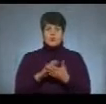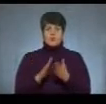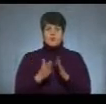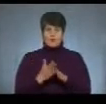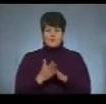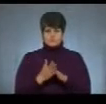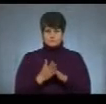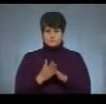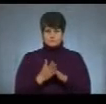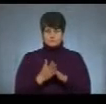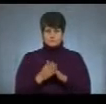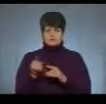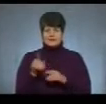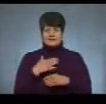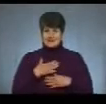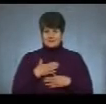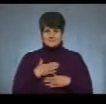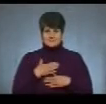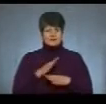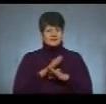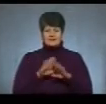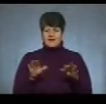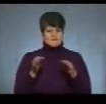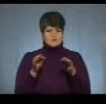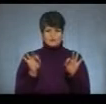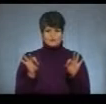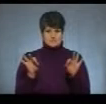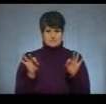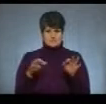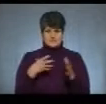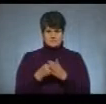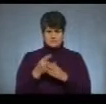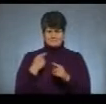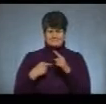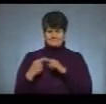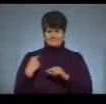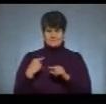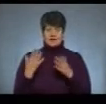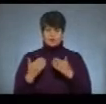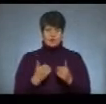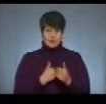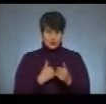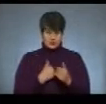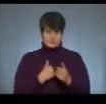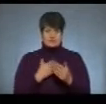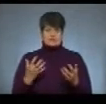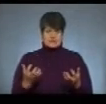що вони нас не відпустять на своїй позиції, якщо ми хочемо спасти